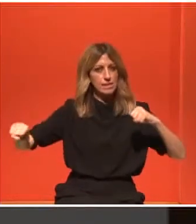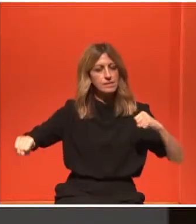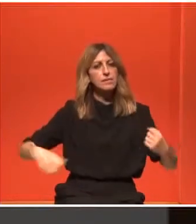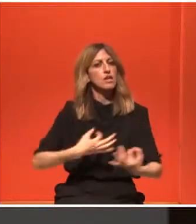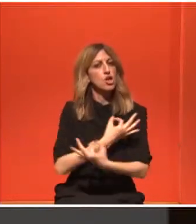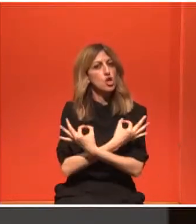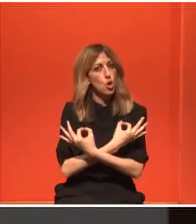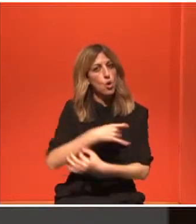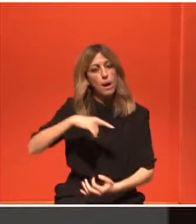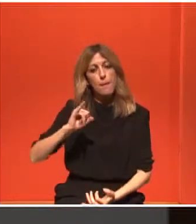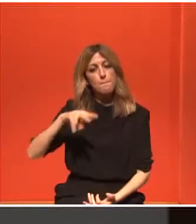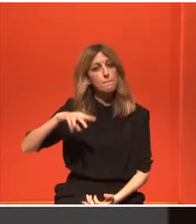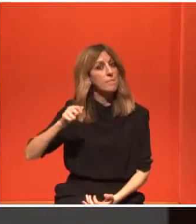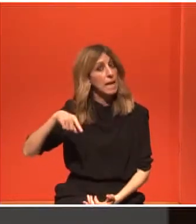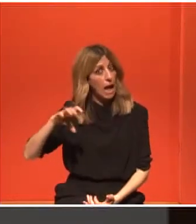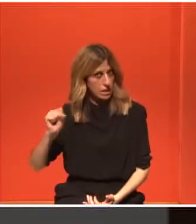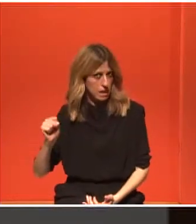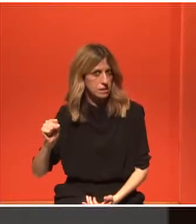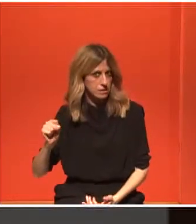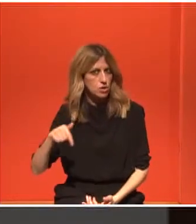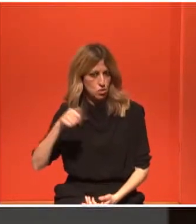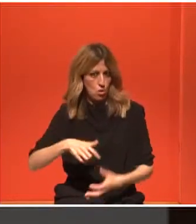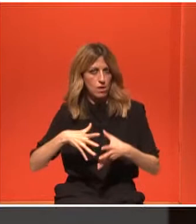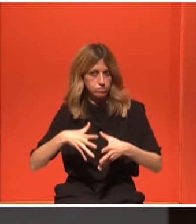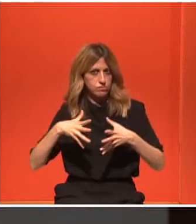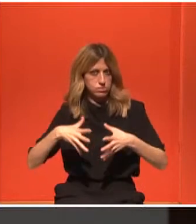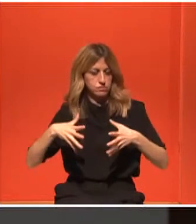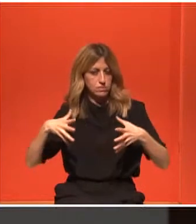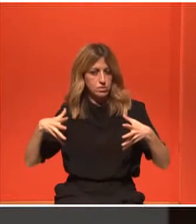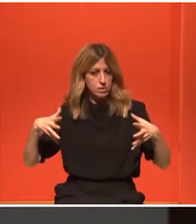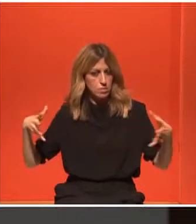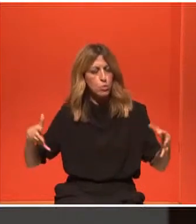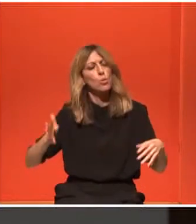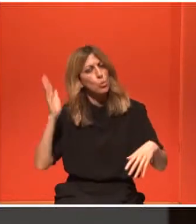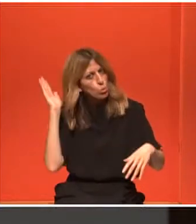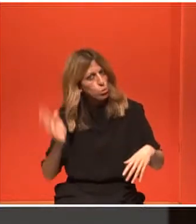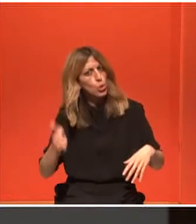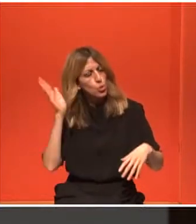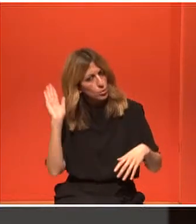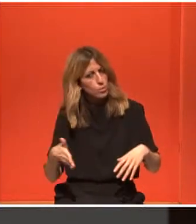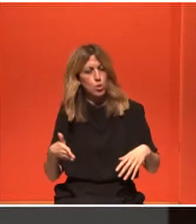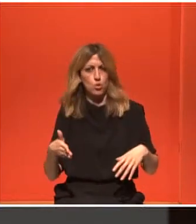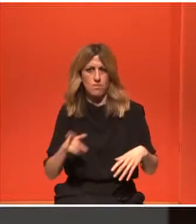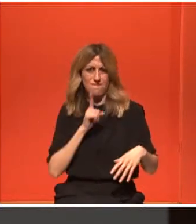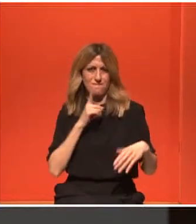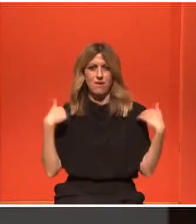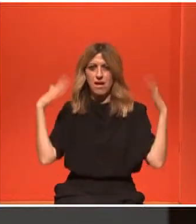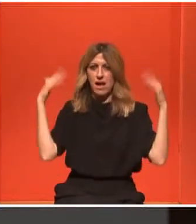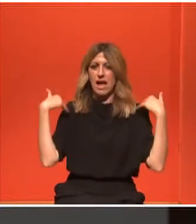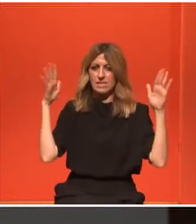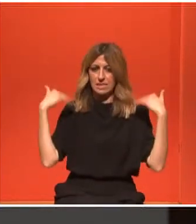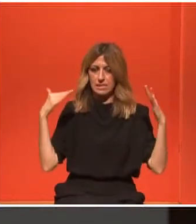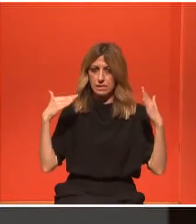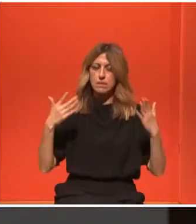πιλάτες, το οποίο επίσης μπορεί να μπει άφοβα και ίσως θα μπορούσε να συνδυαστεί με την αερόβια σαν ξεκίνημα,